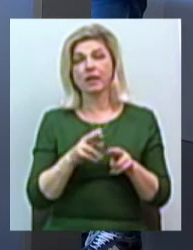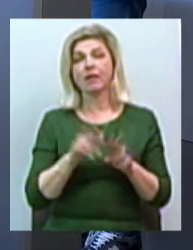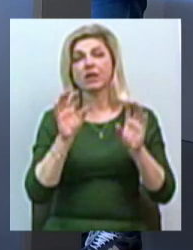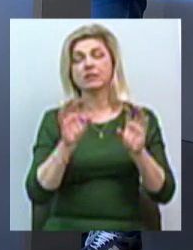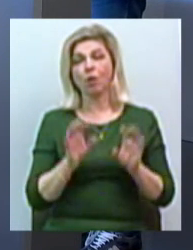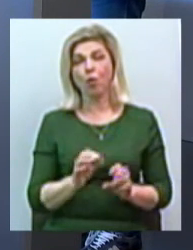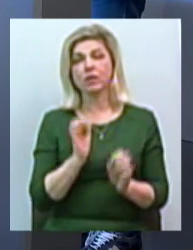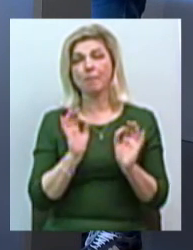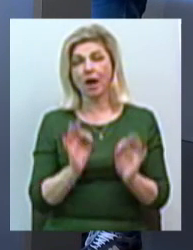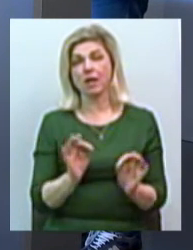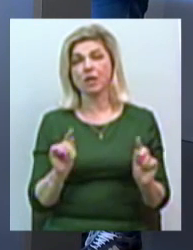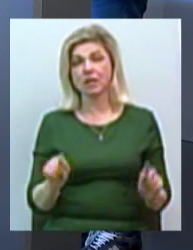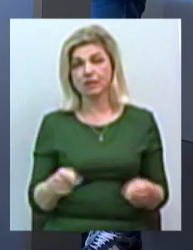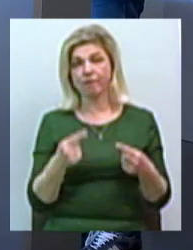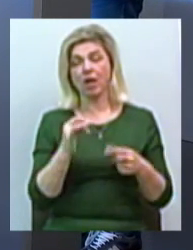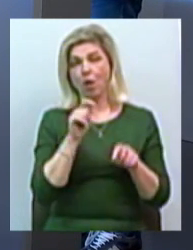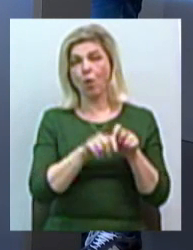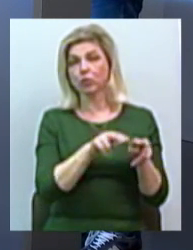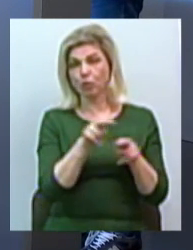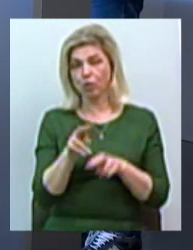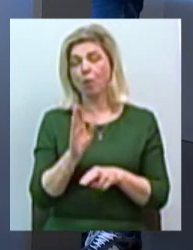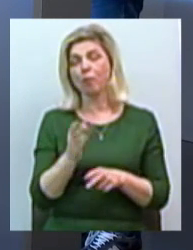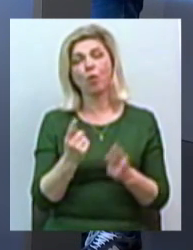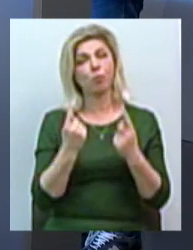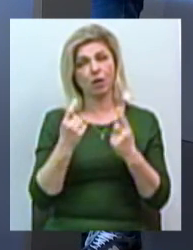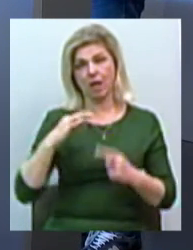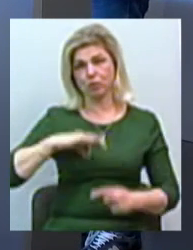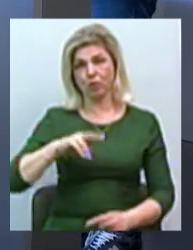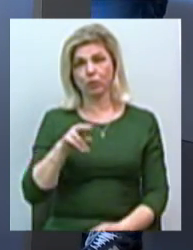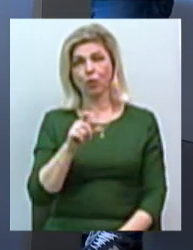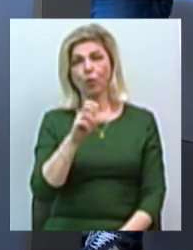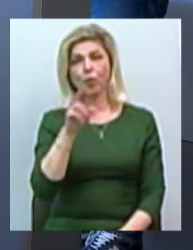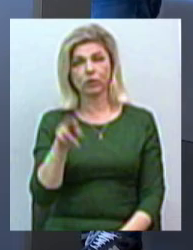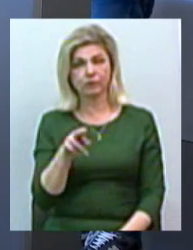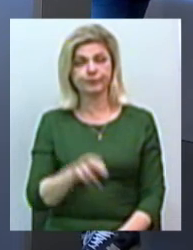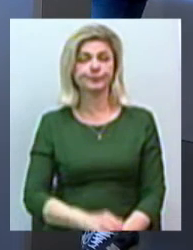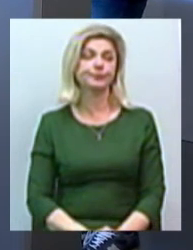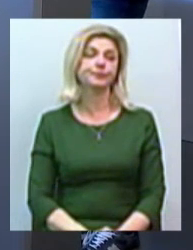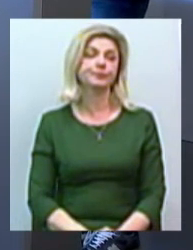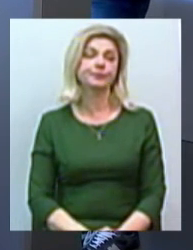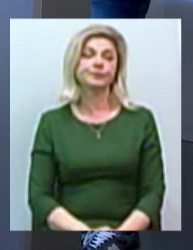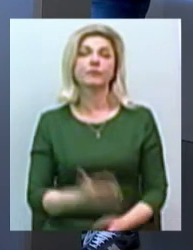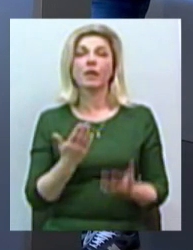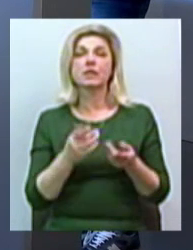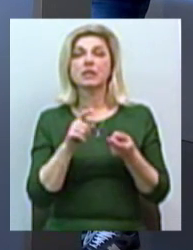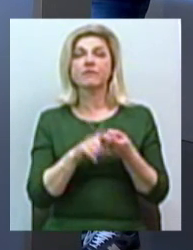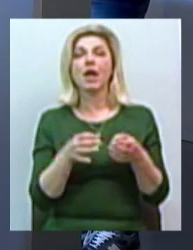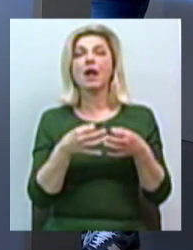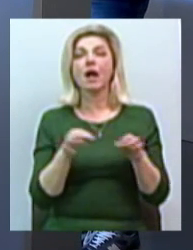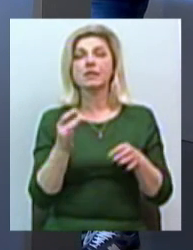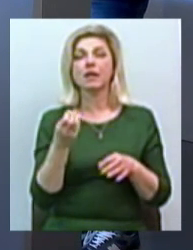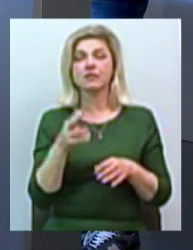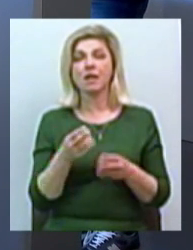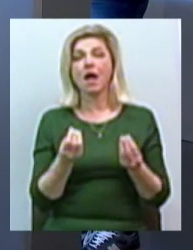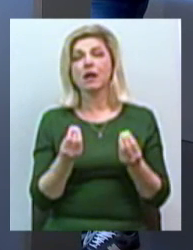создавати і контролювати, він буде приносити дуже хороший доход. Якщо безпосередньо дійсно пов'язані легалізація грального бізнесу і